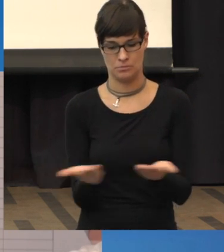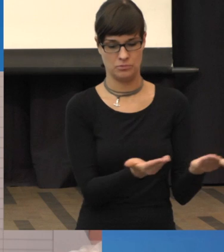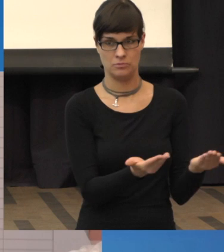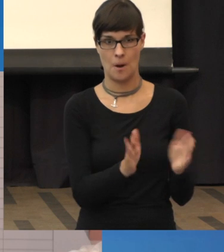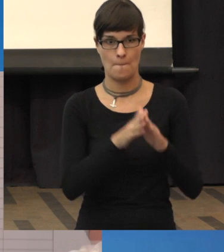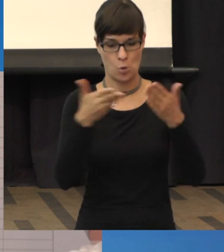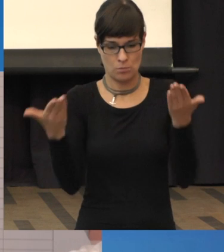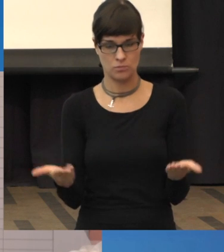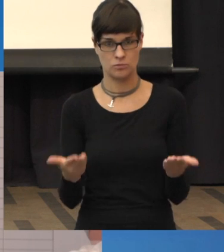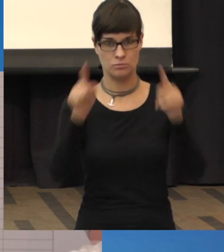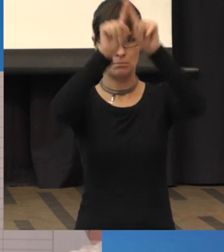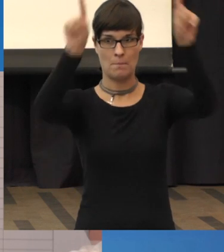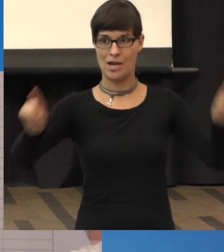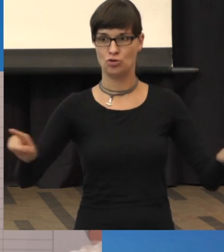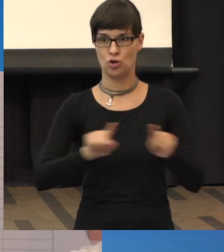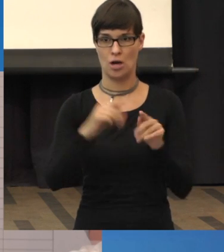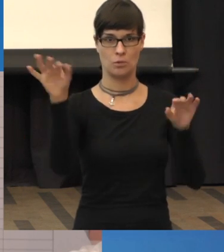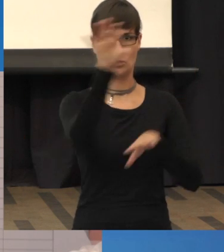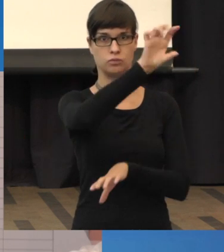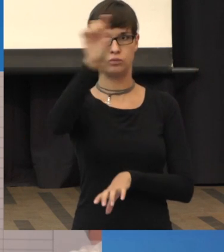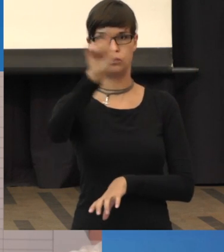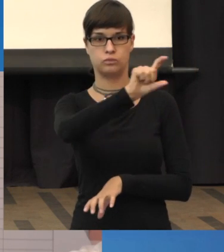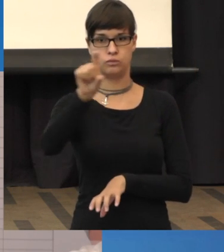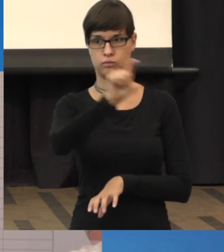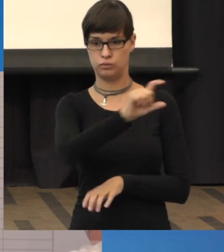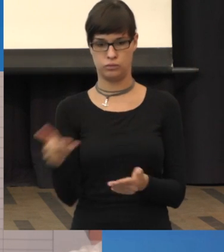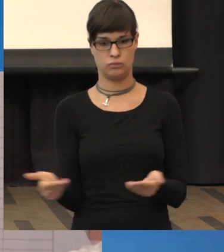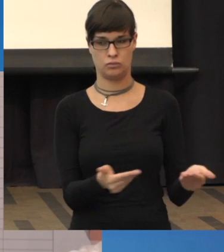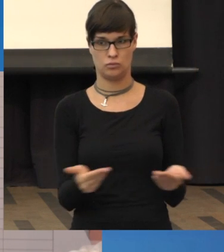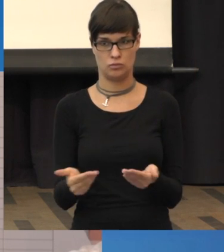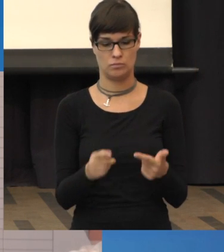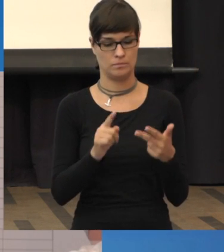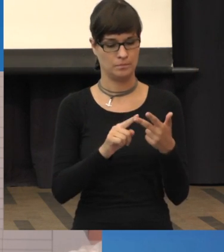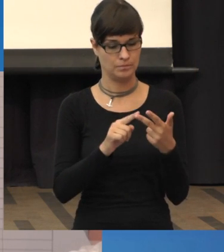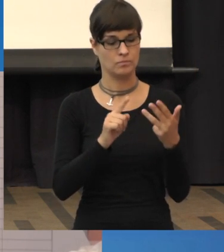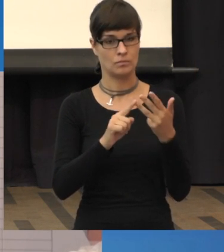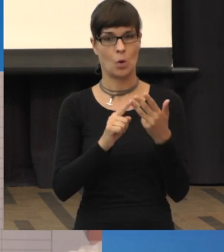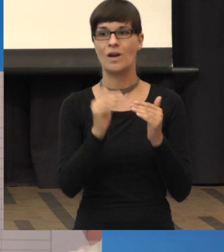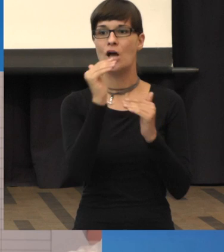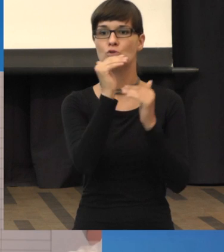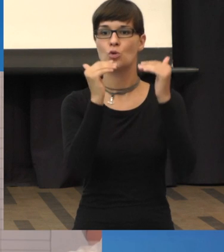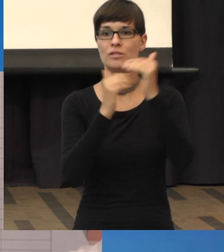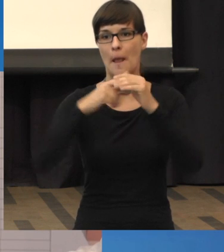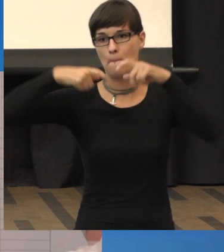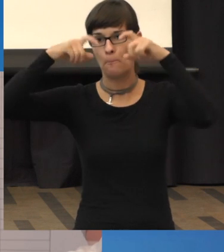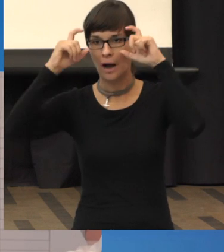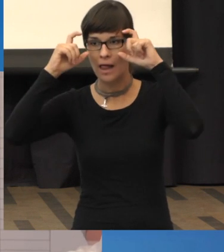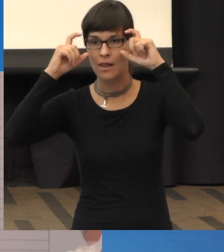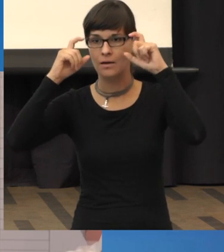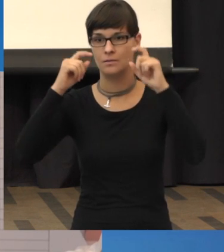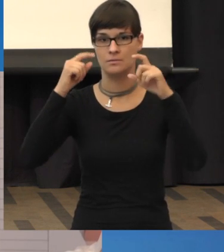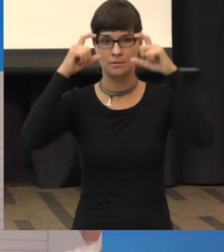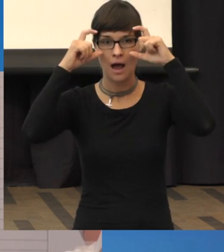-Lesegeräten, die man dort einsetzen kann. Und von den Systembrillen. Da sprechen wir über Brillen, wo